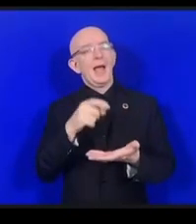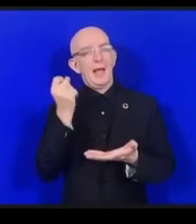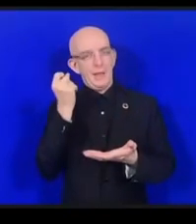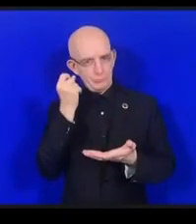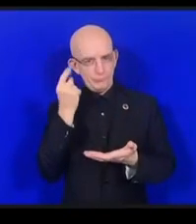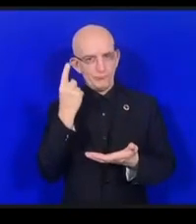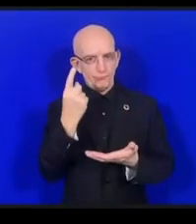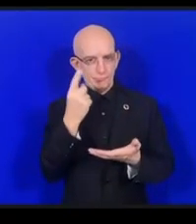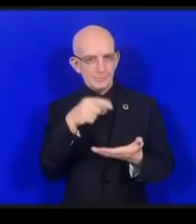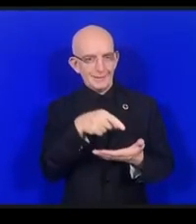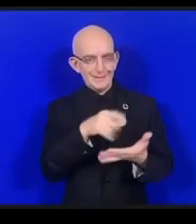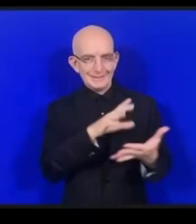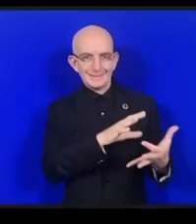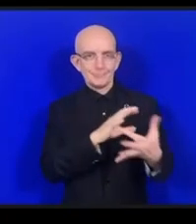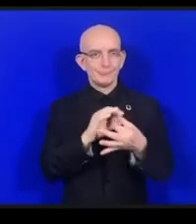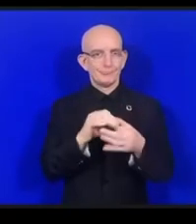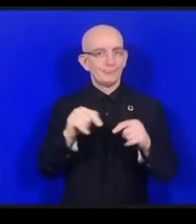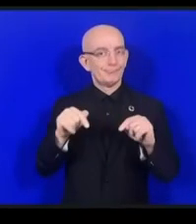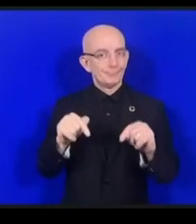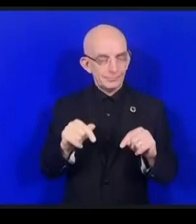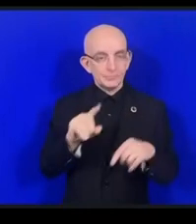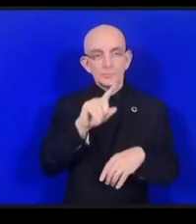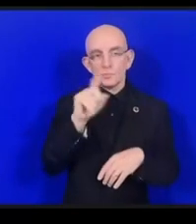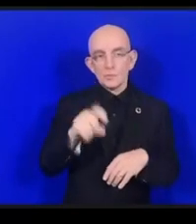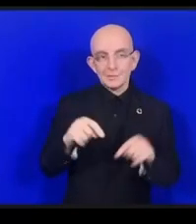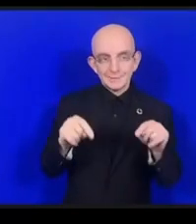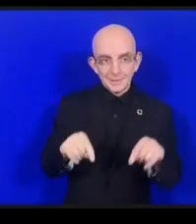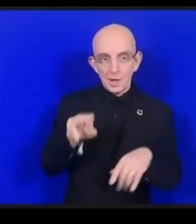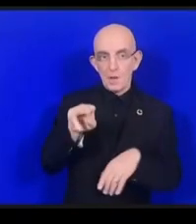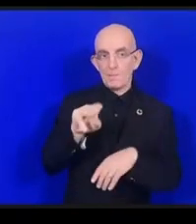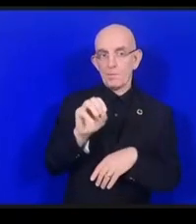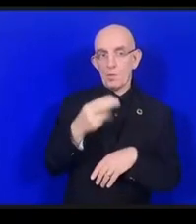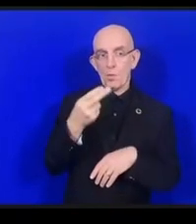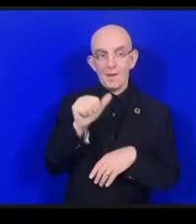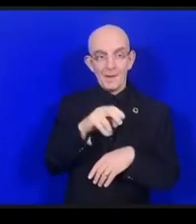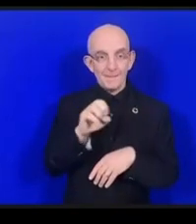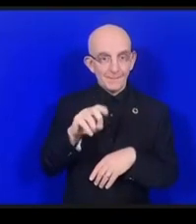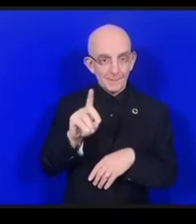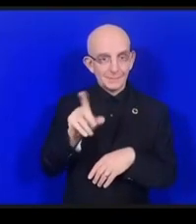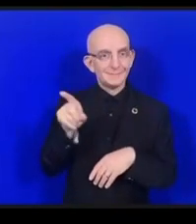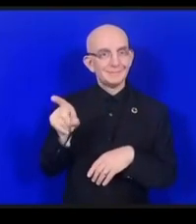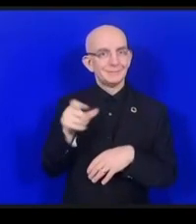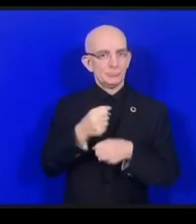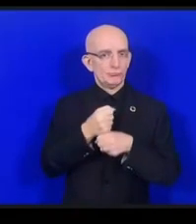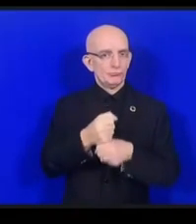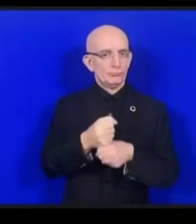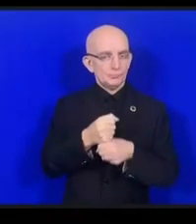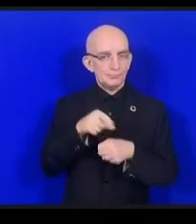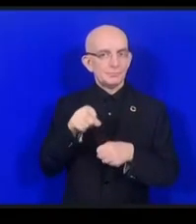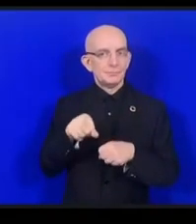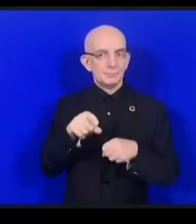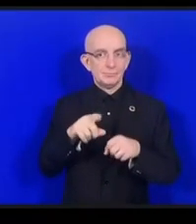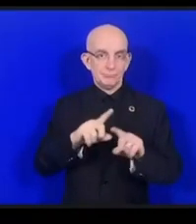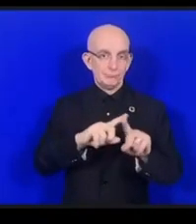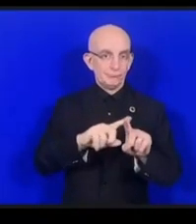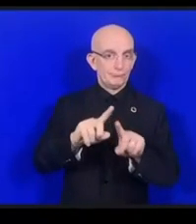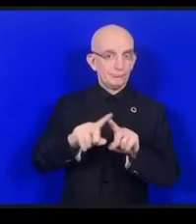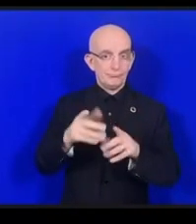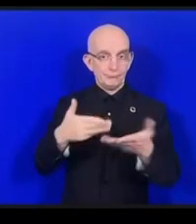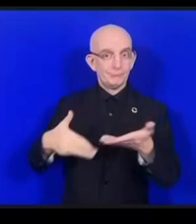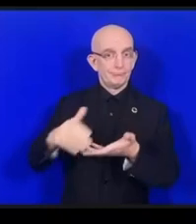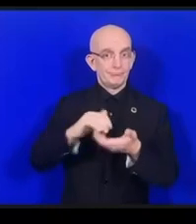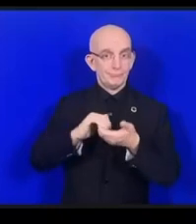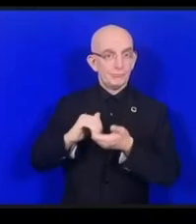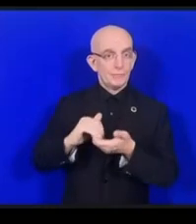さん彼はDCのアクセスビリティと障害のDCを代表していますモハメドさん